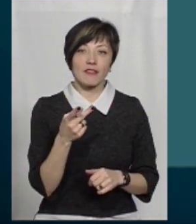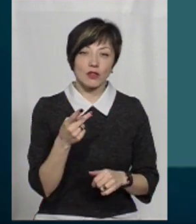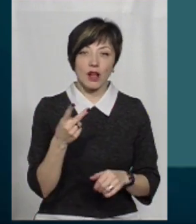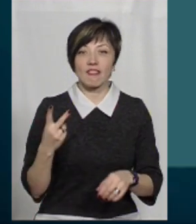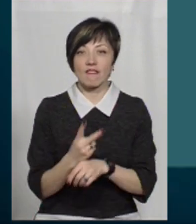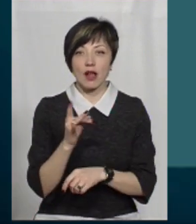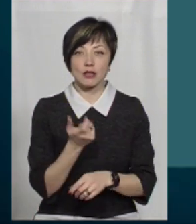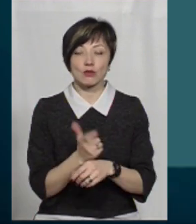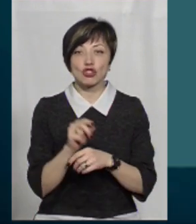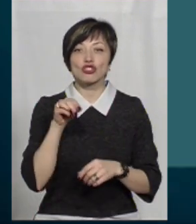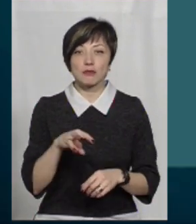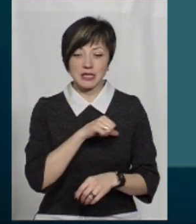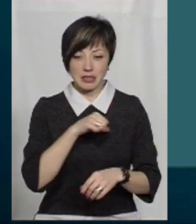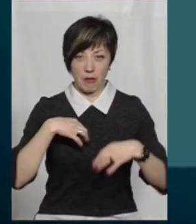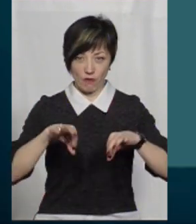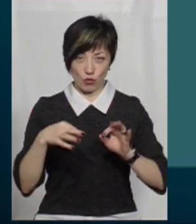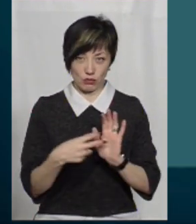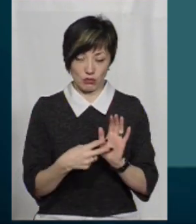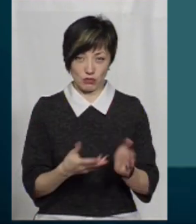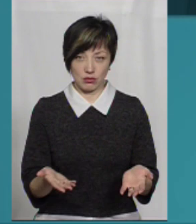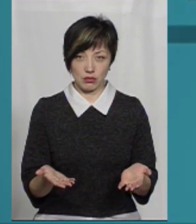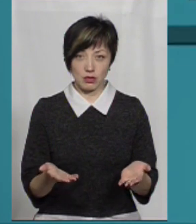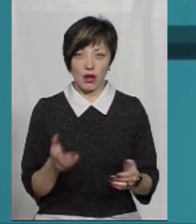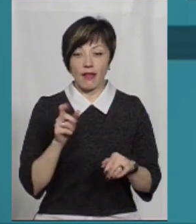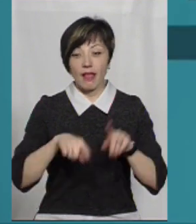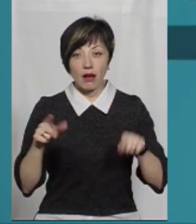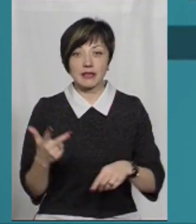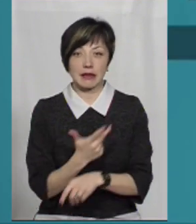два рази більше, ніж коштує саме авто. їм в дівдальних випадках, ніж в три рази.